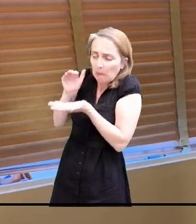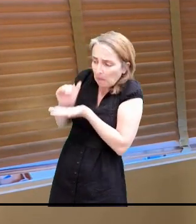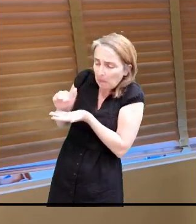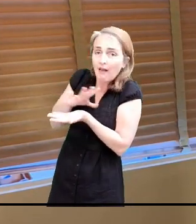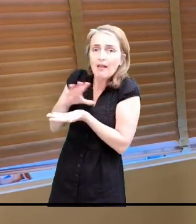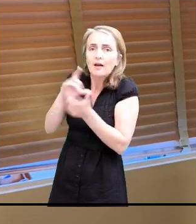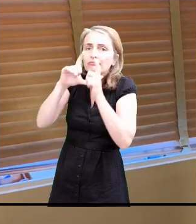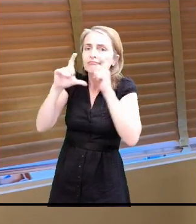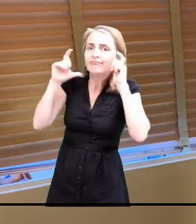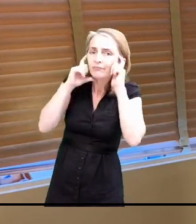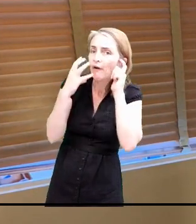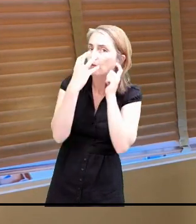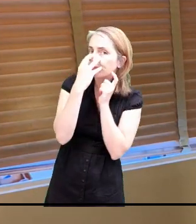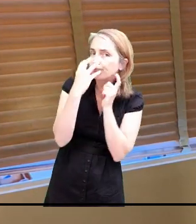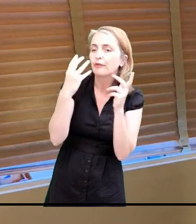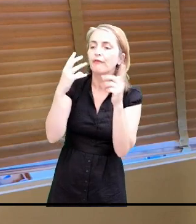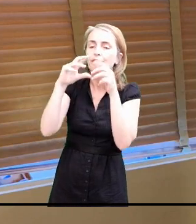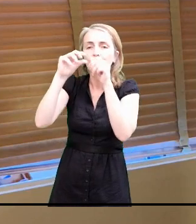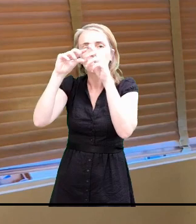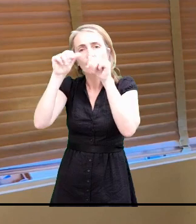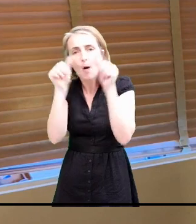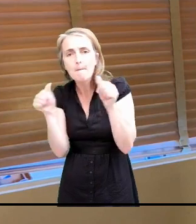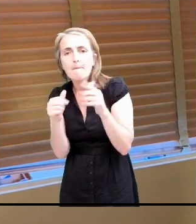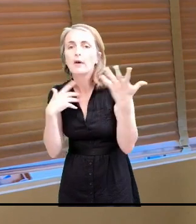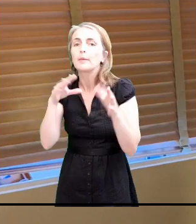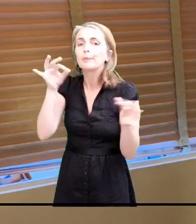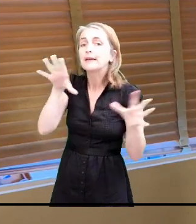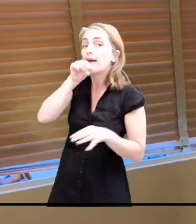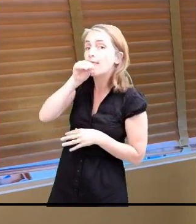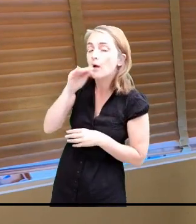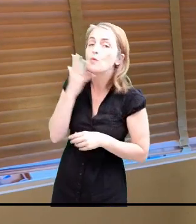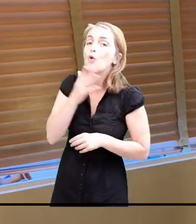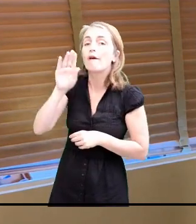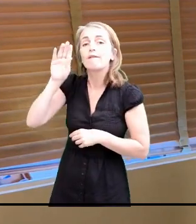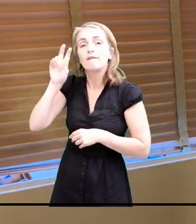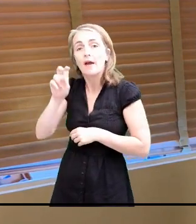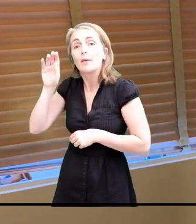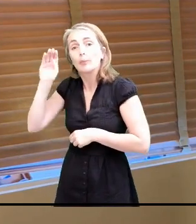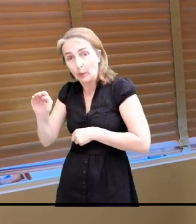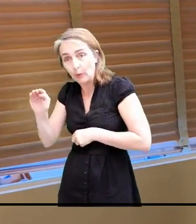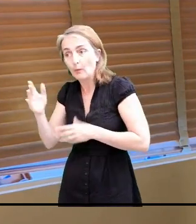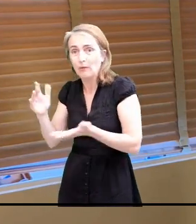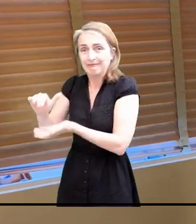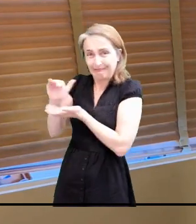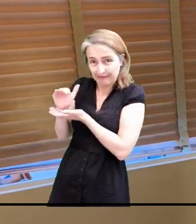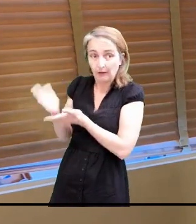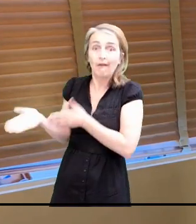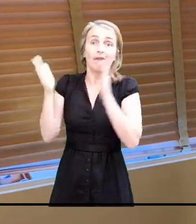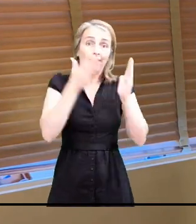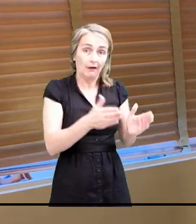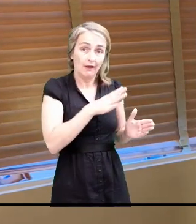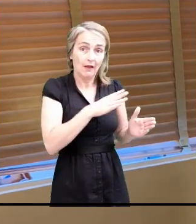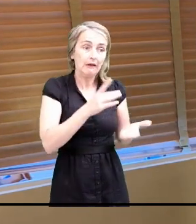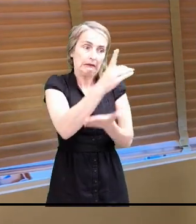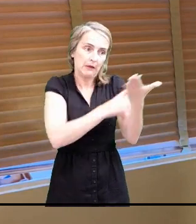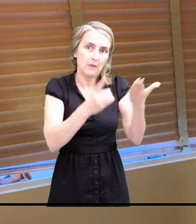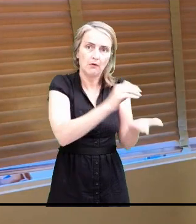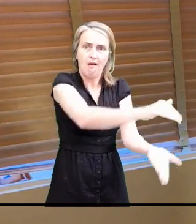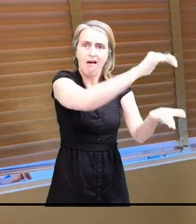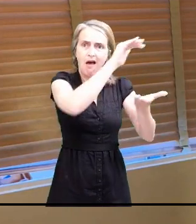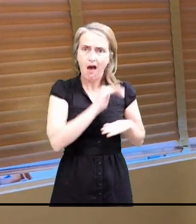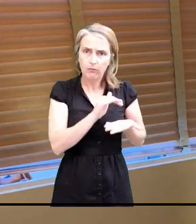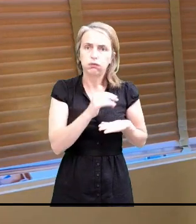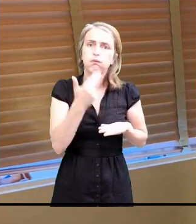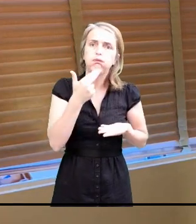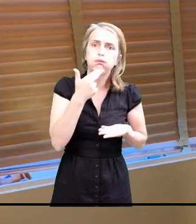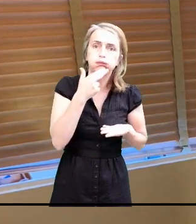vert et bleu, et les masques du département, les masques blancs, qui sont catégorie 1. Catégorie 1, ça donne une protection au-delà